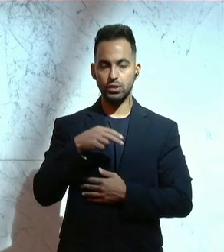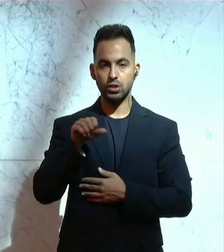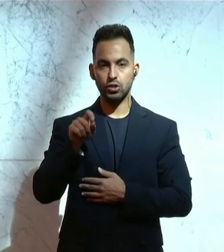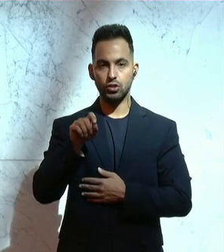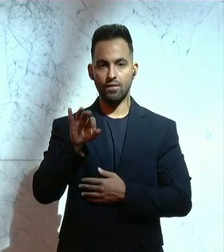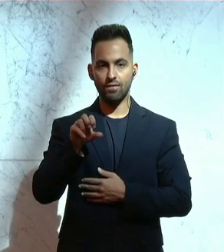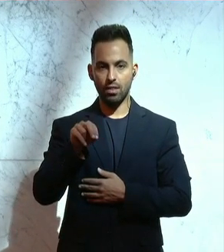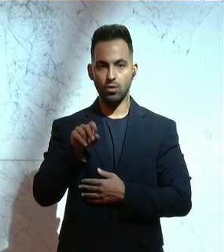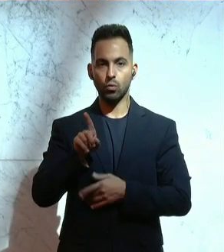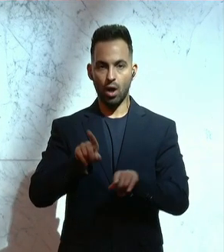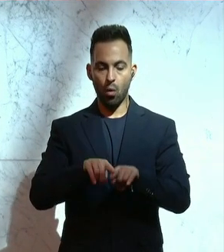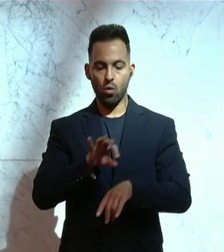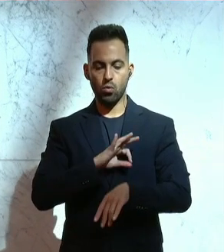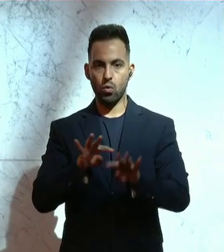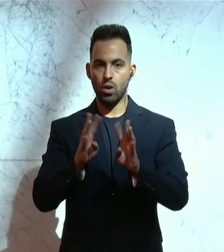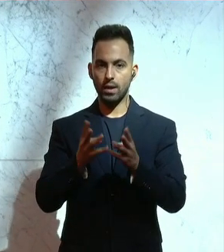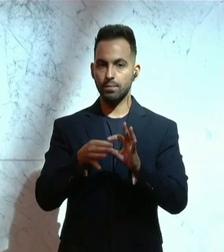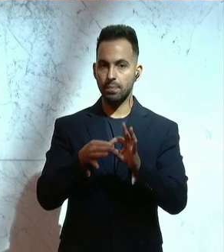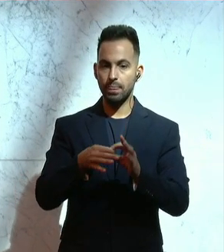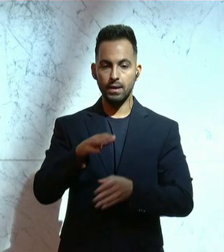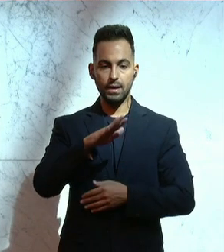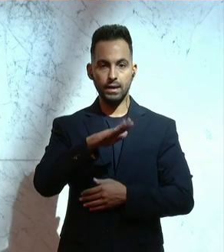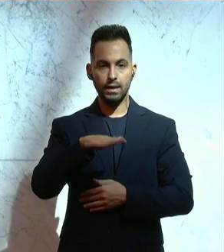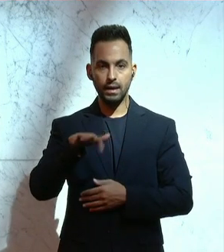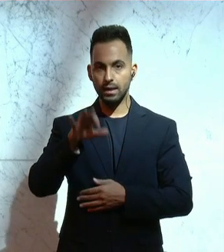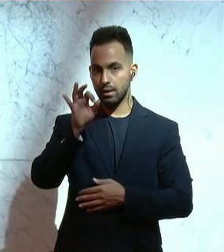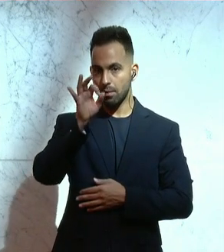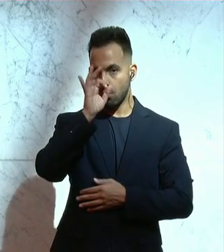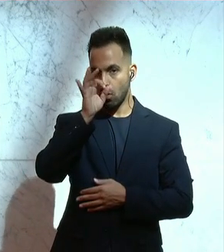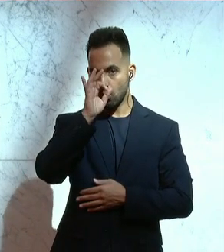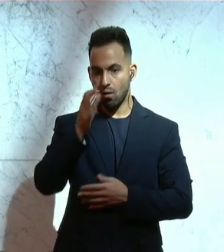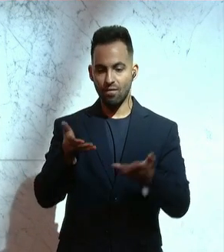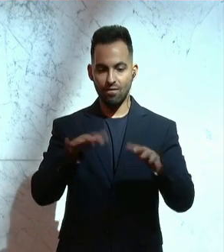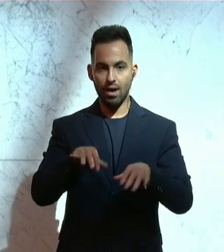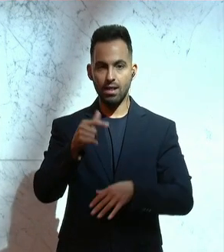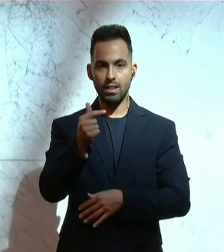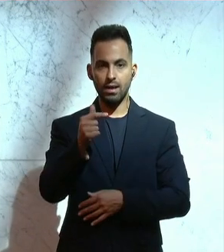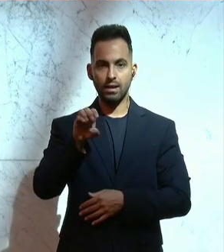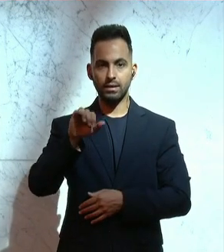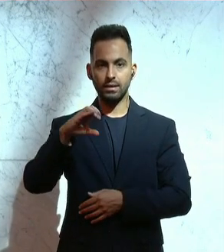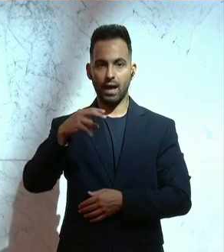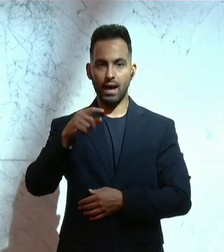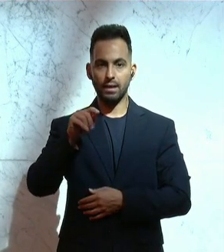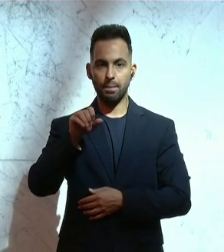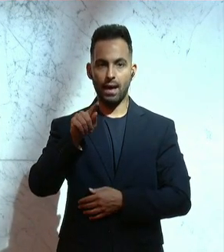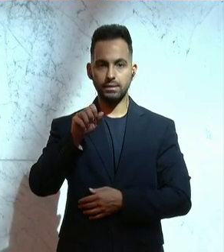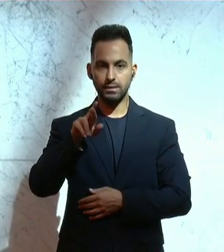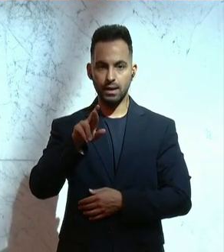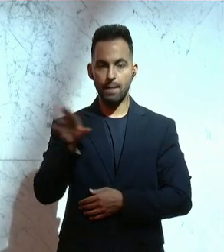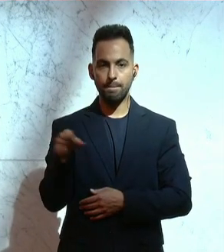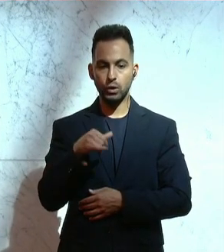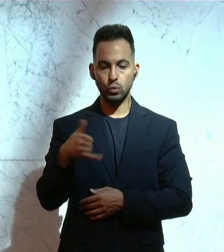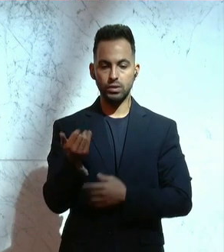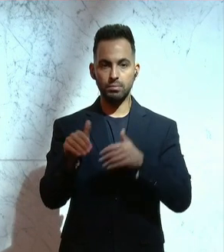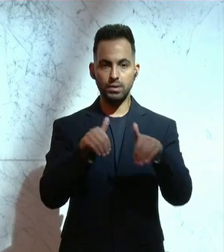Kolleginnen und Kollegen betreffend Kinderpornofall Teichtmeister durch die Frau Bundesministerin für Justiz abzuhalten.